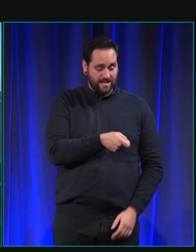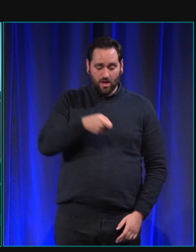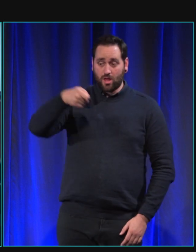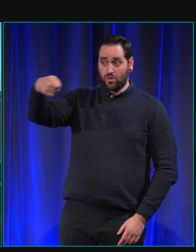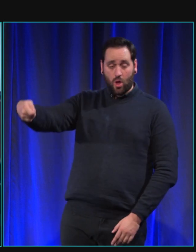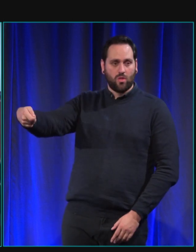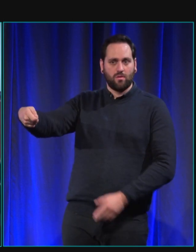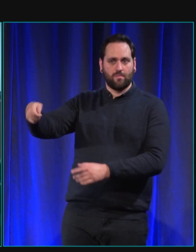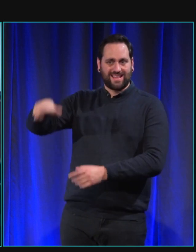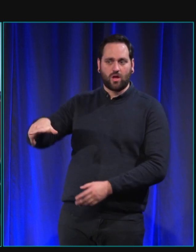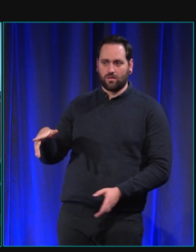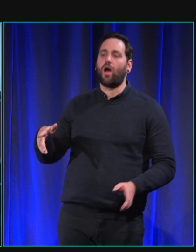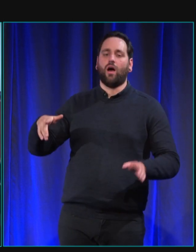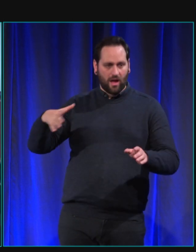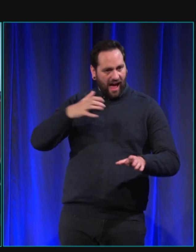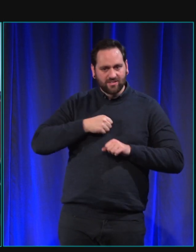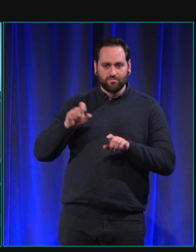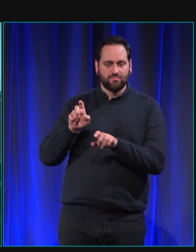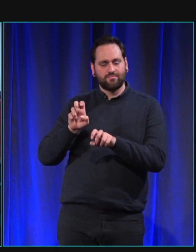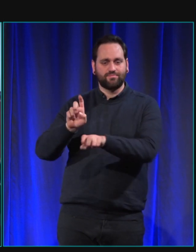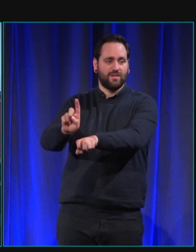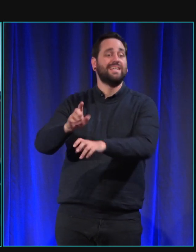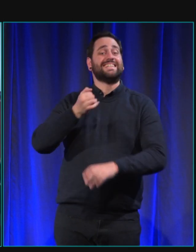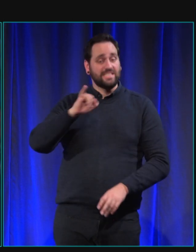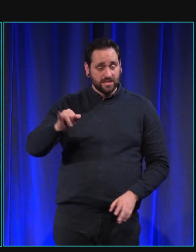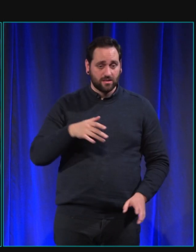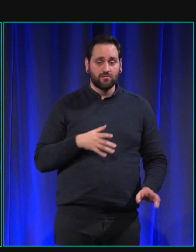merci beaucoup d'autres questions dans la salle